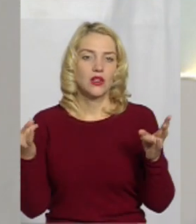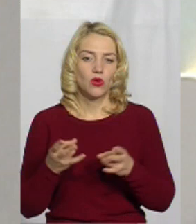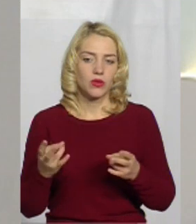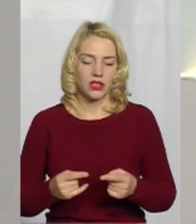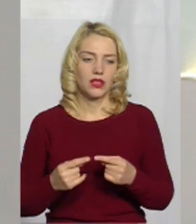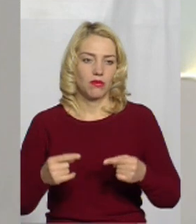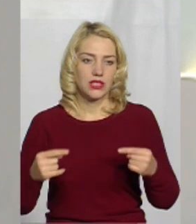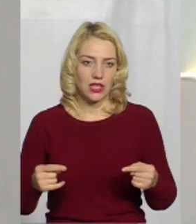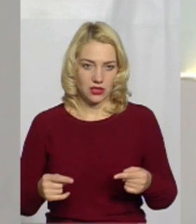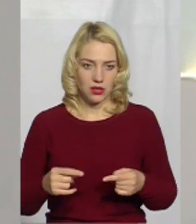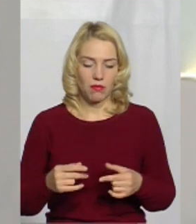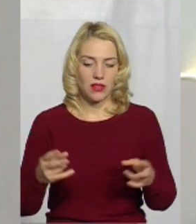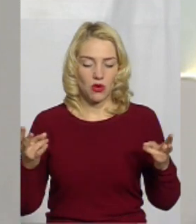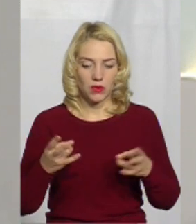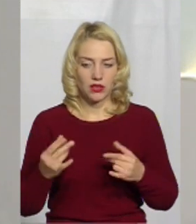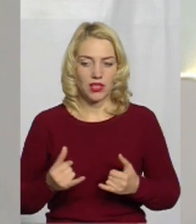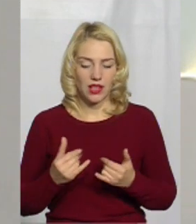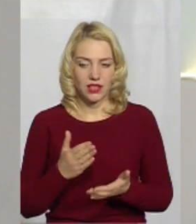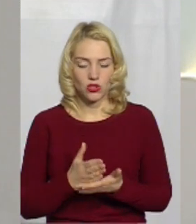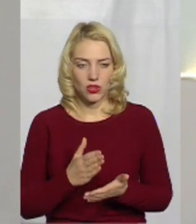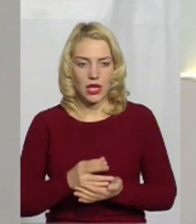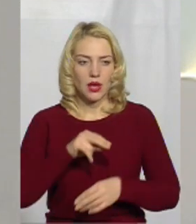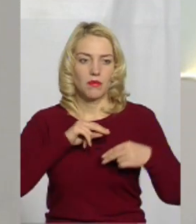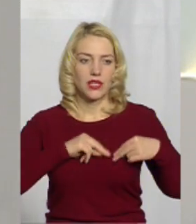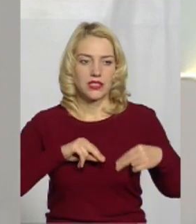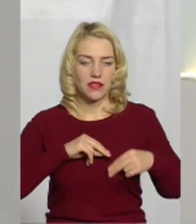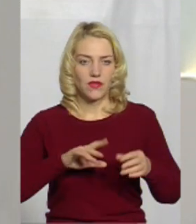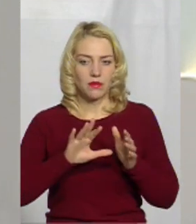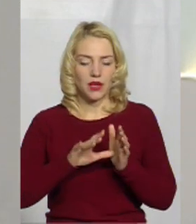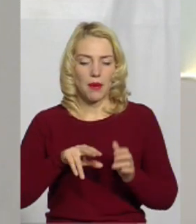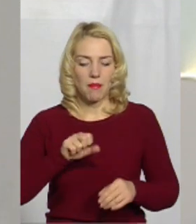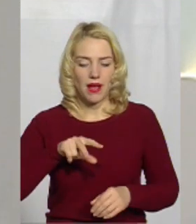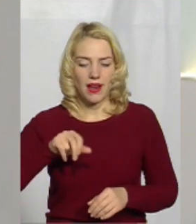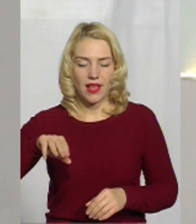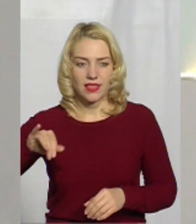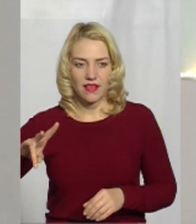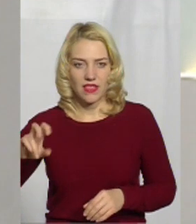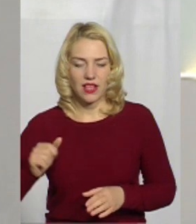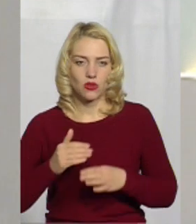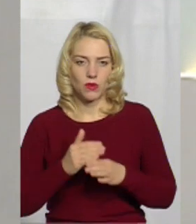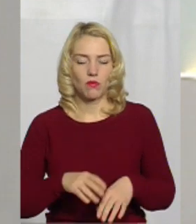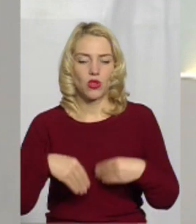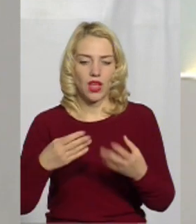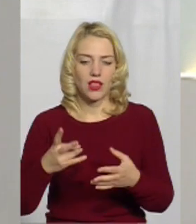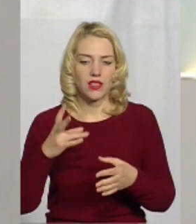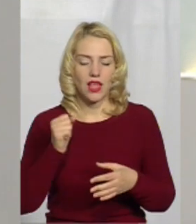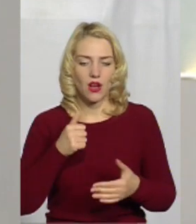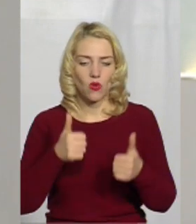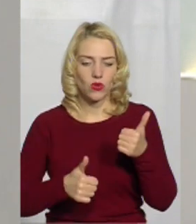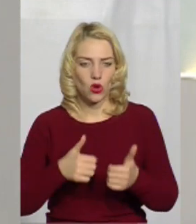засобами для існування, працівники бригади паліативної допомоги подали на конкурс громадських